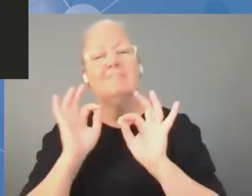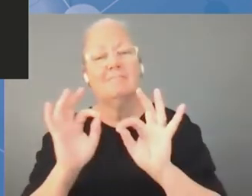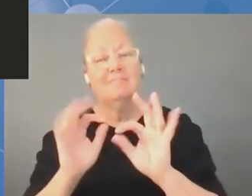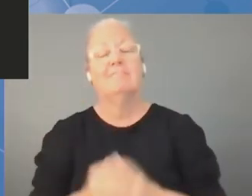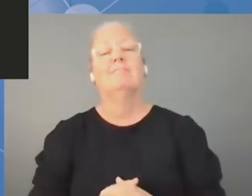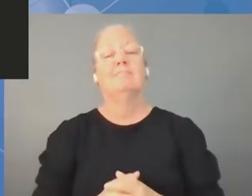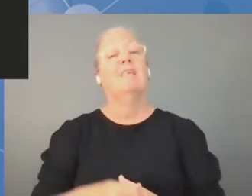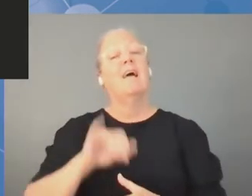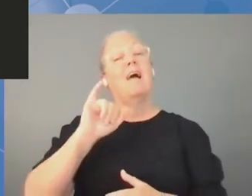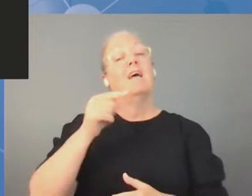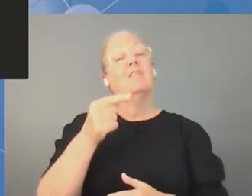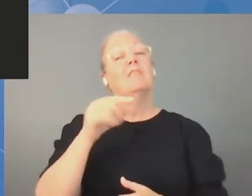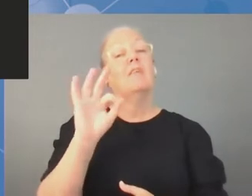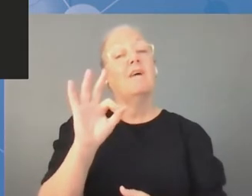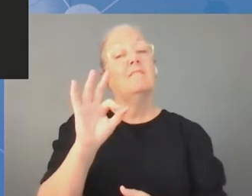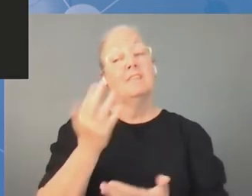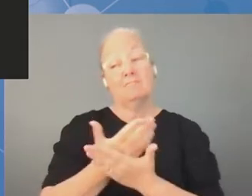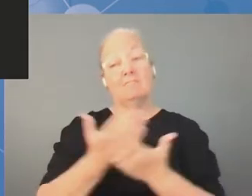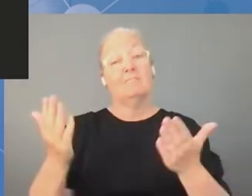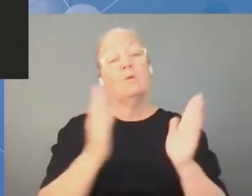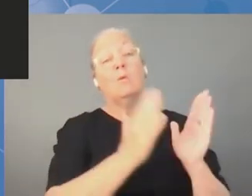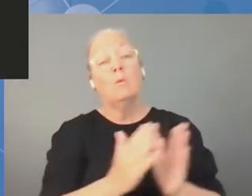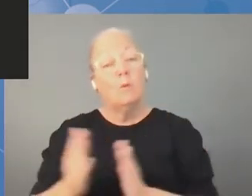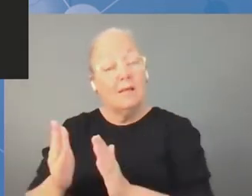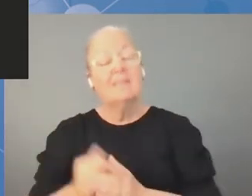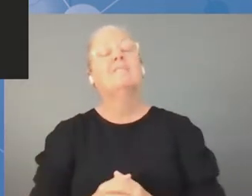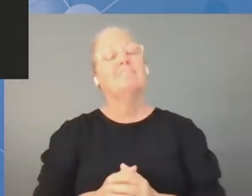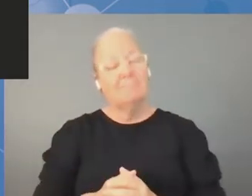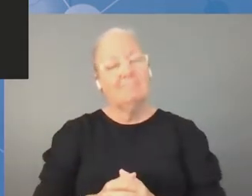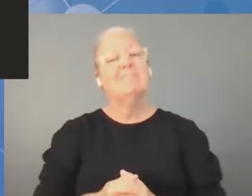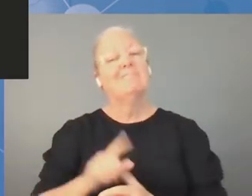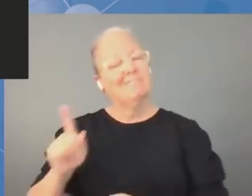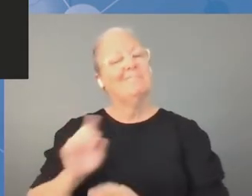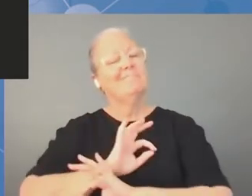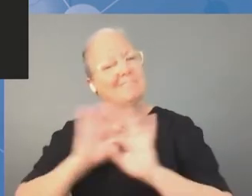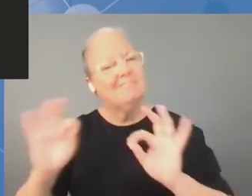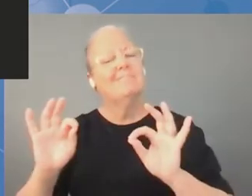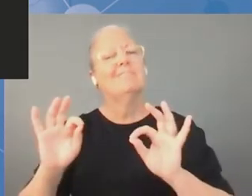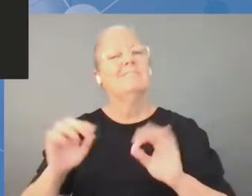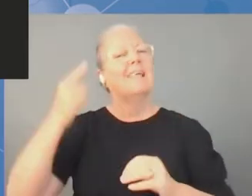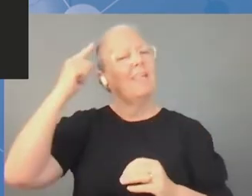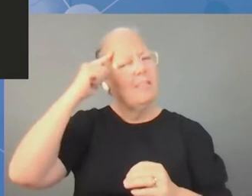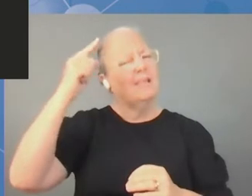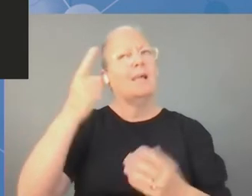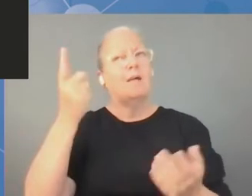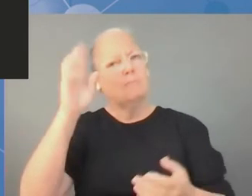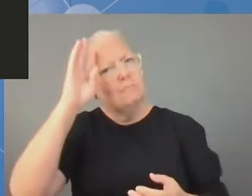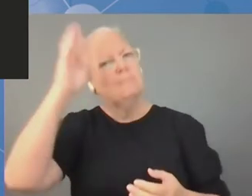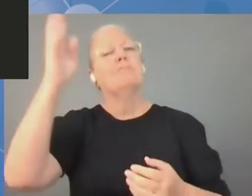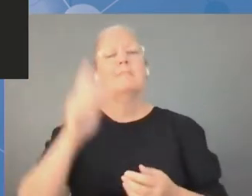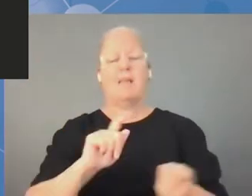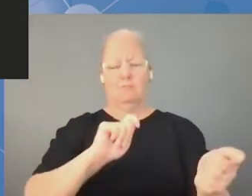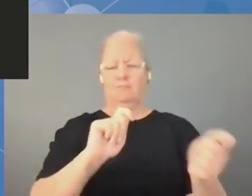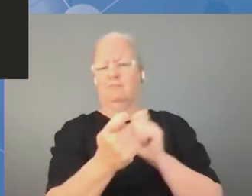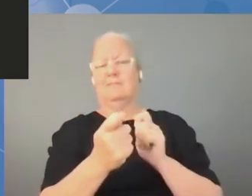Uważam, że w tym roku zrobiliśmy jeszcze jeden krok naprzód, jeżeli chodzi